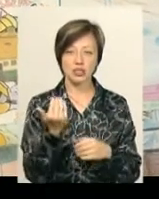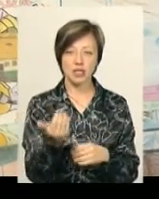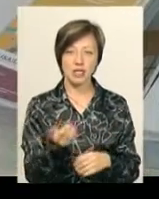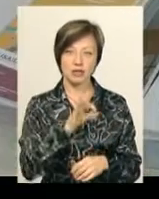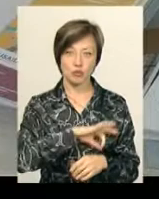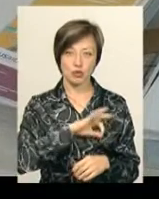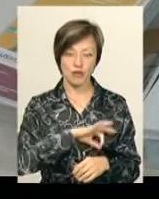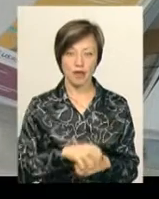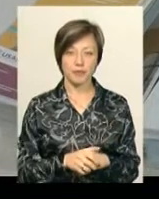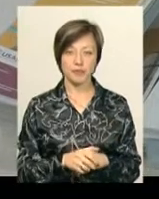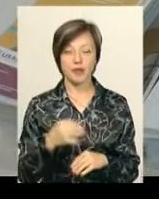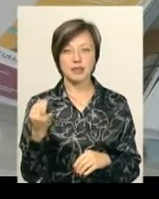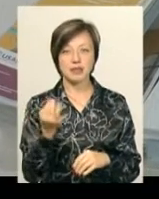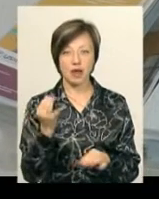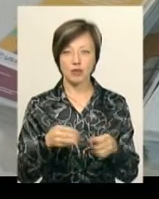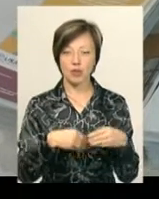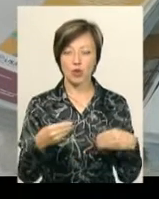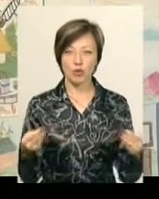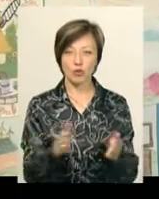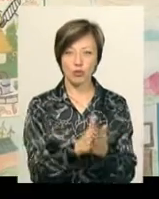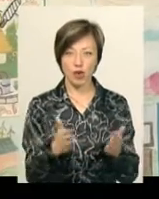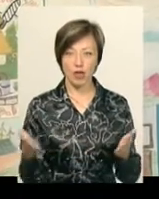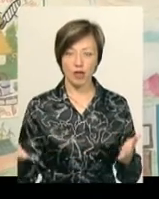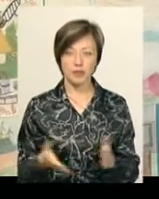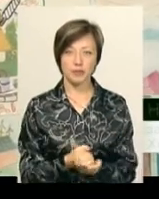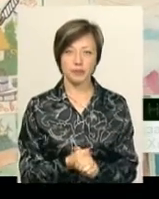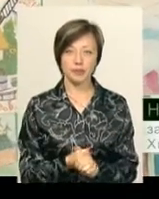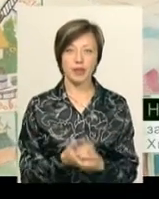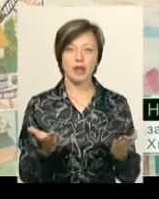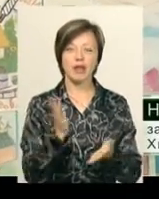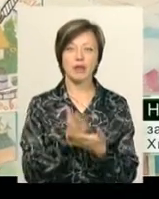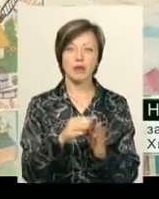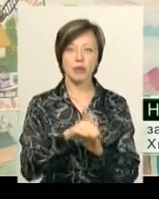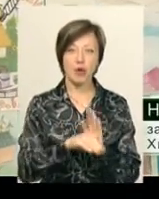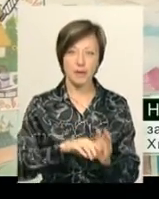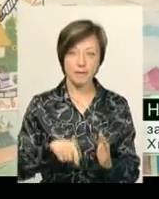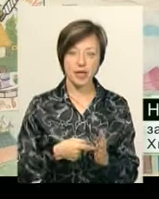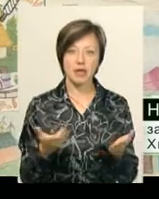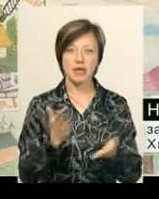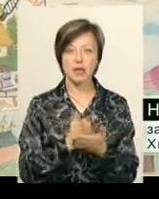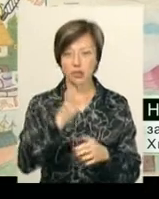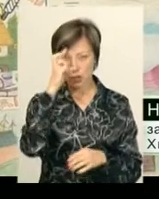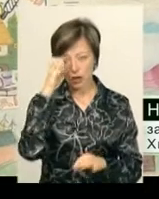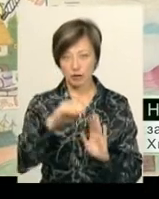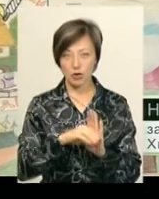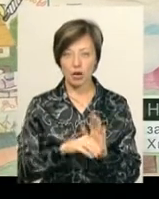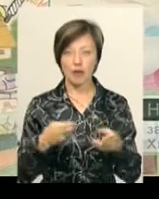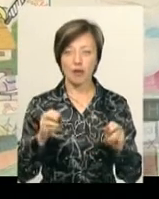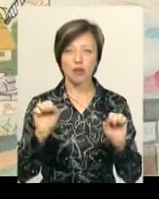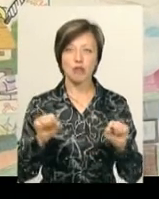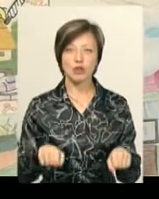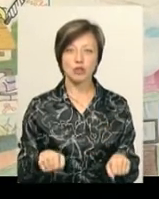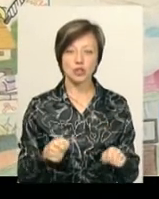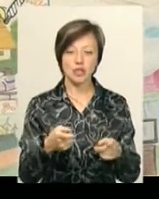споживання. Зацікавленим роздають буклети. Які є програми міські, які є державні програми, де можна